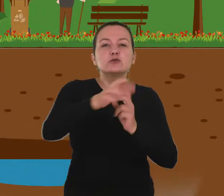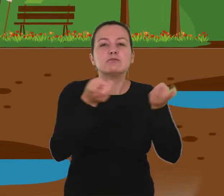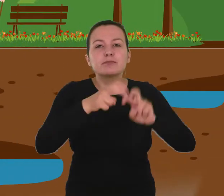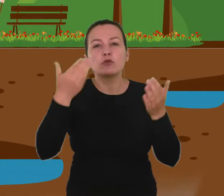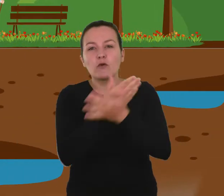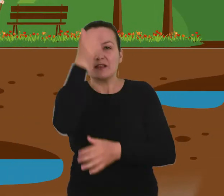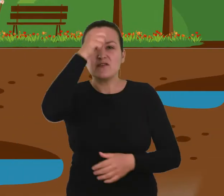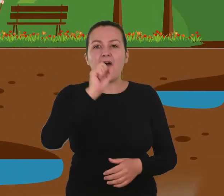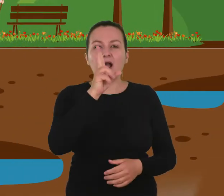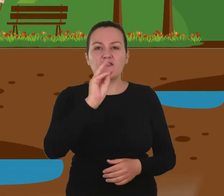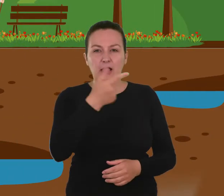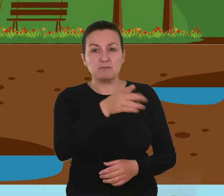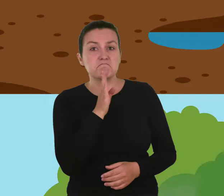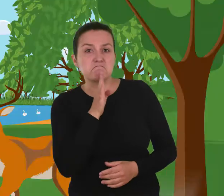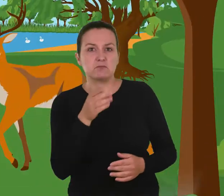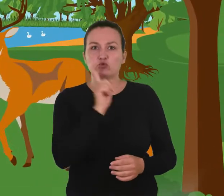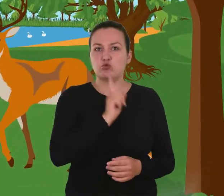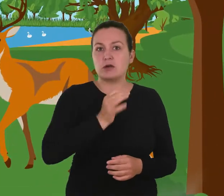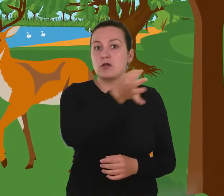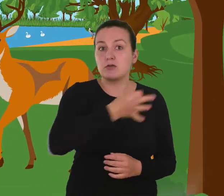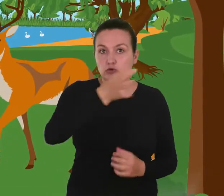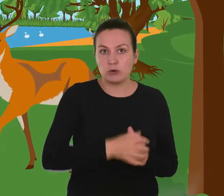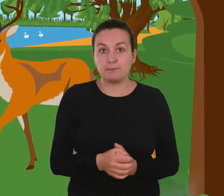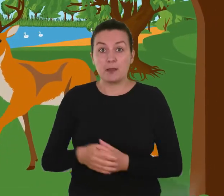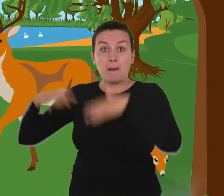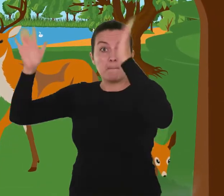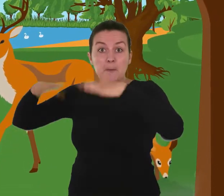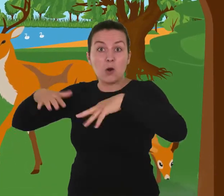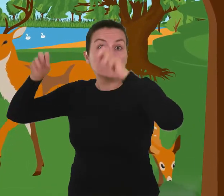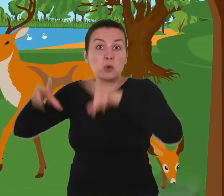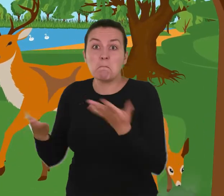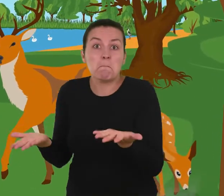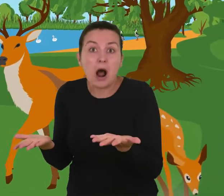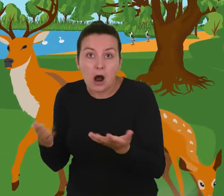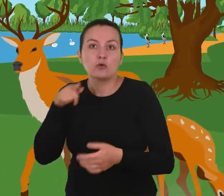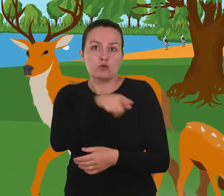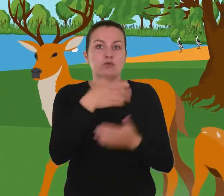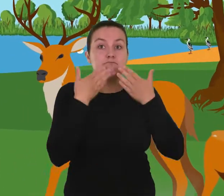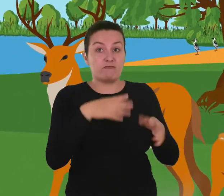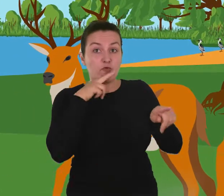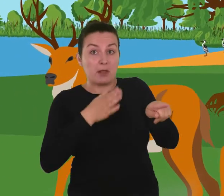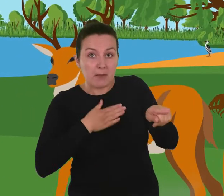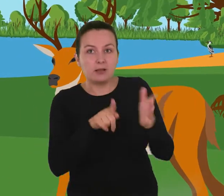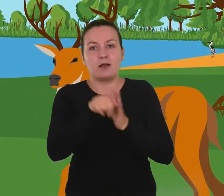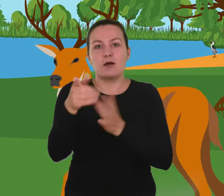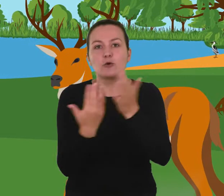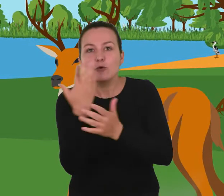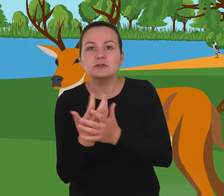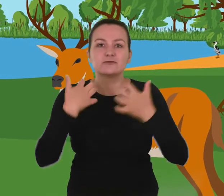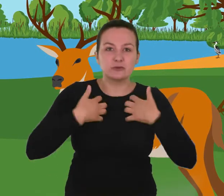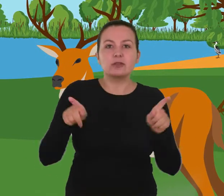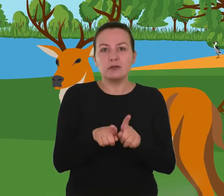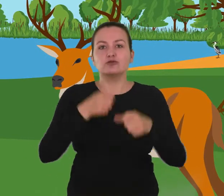wodę deszczową. W Twojej okolicy pojawił się nowy akwen. Możliwe, że to zbiornik retencyjny. Podczas suszy zapewnia wodę